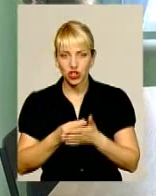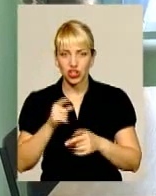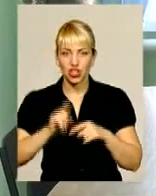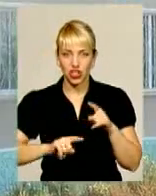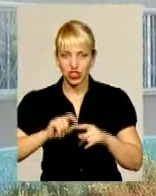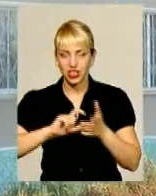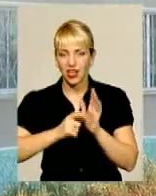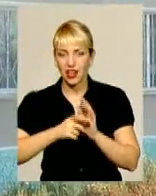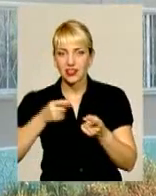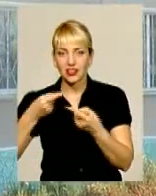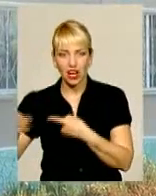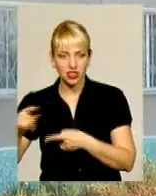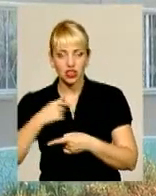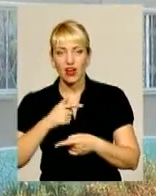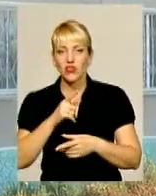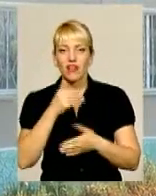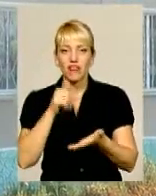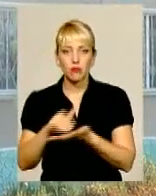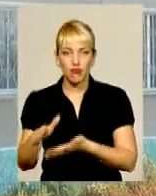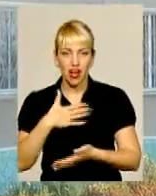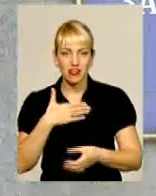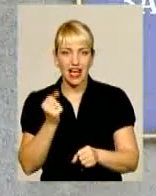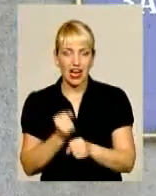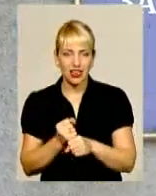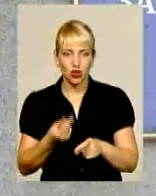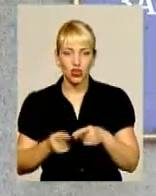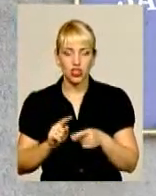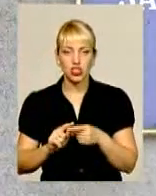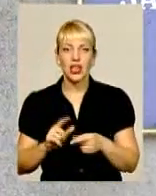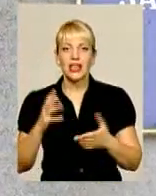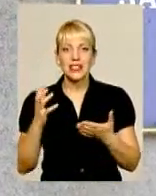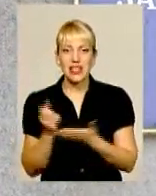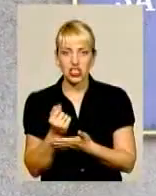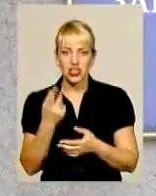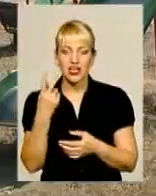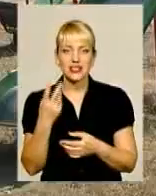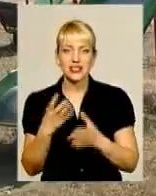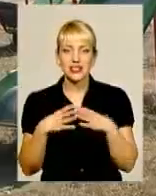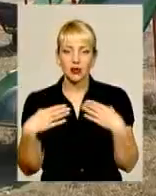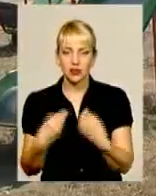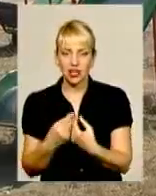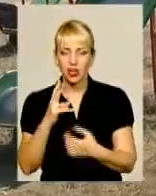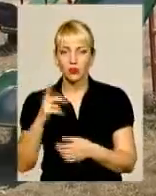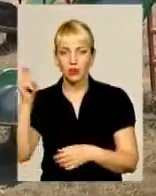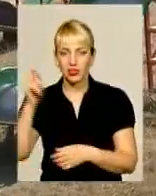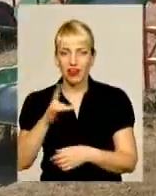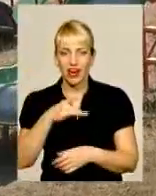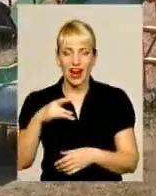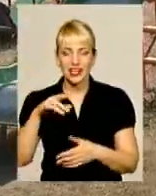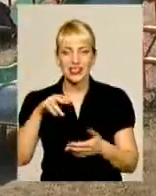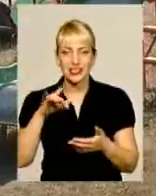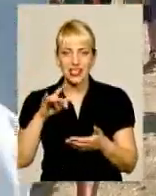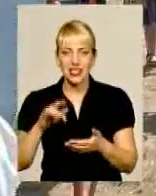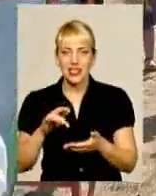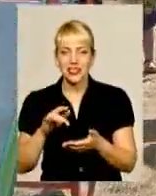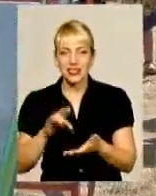категорично. Ба більше за кілька днів необхідна кількість дітей знайшлася. Сюди переїхала сім'я із райцентру. Тож чому навіть після цього